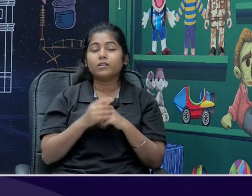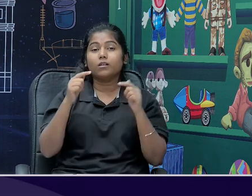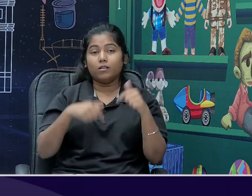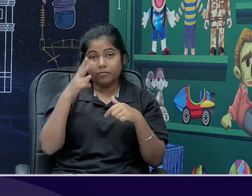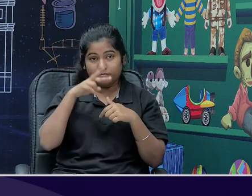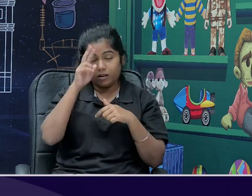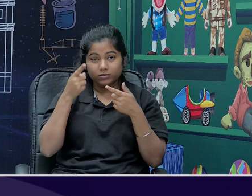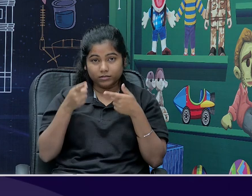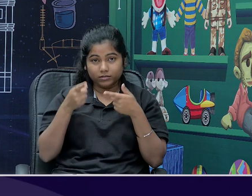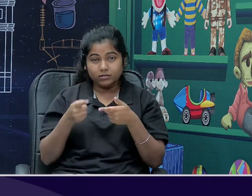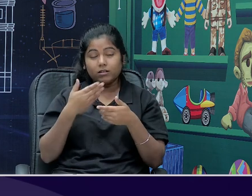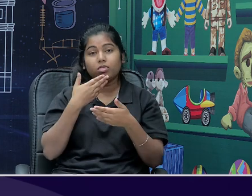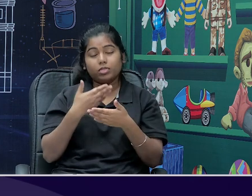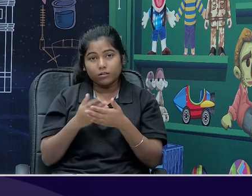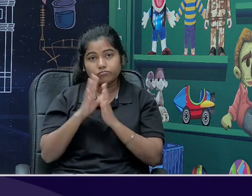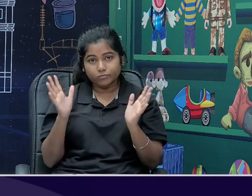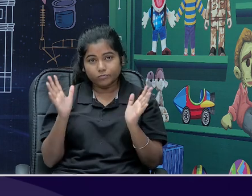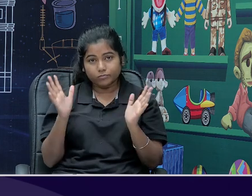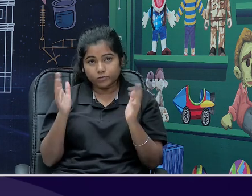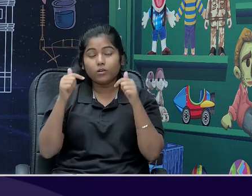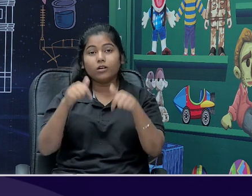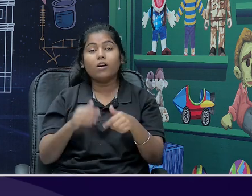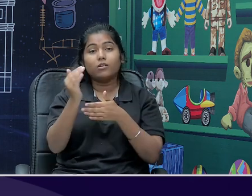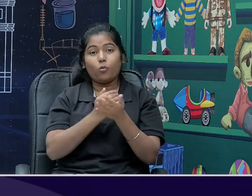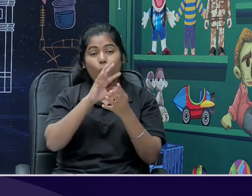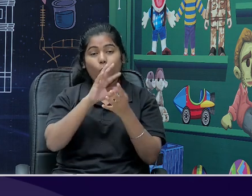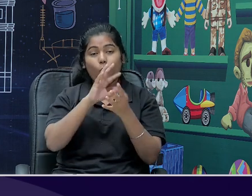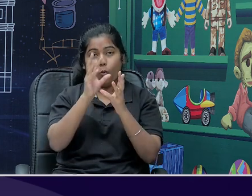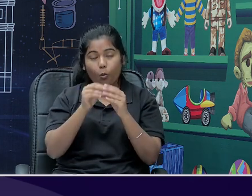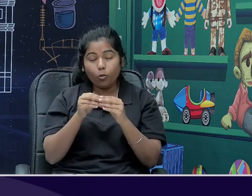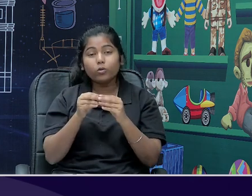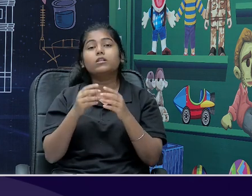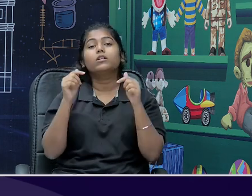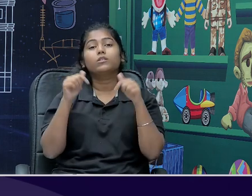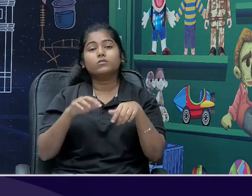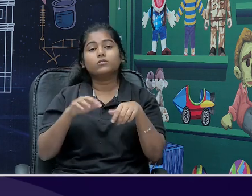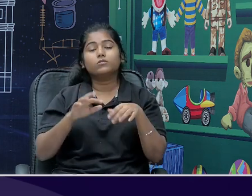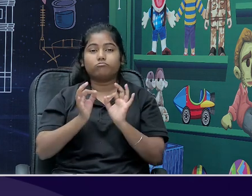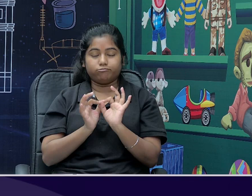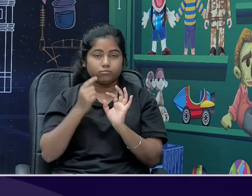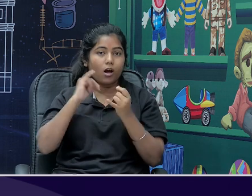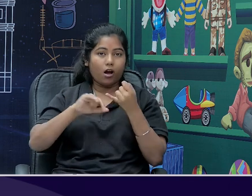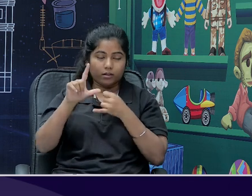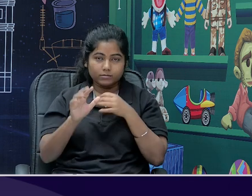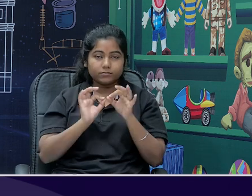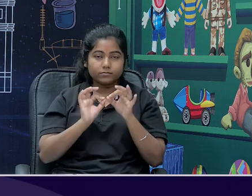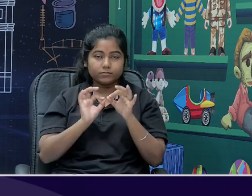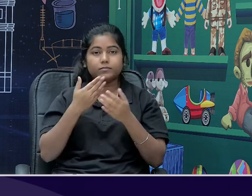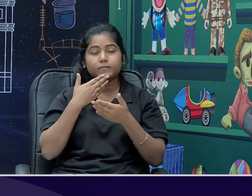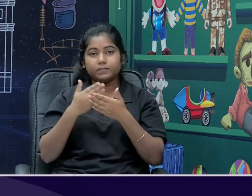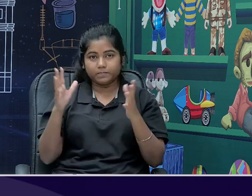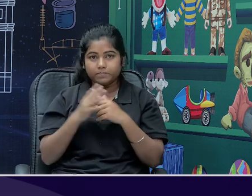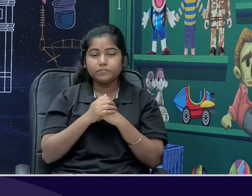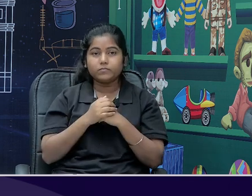पायल आपका भी मैं बहुत बहुत धन्यवाद कहूंगा कि आपने आज का जो पूरा session है उसे interpret किया sign language में thank you very much